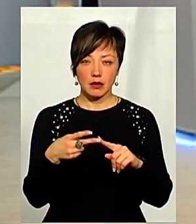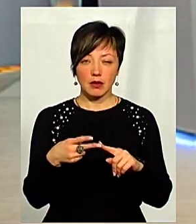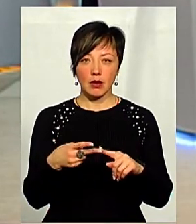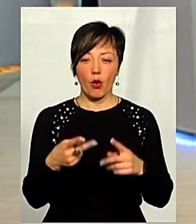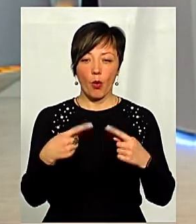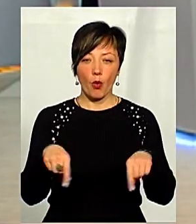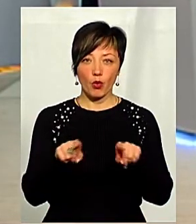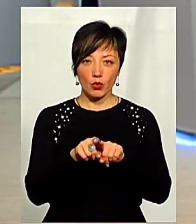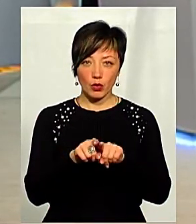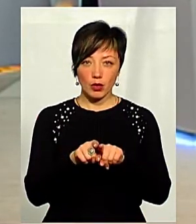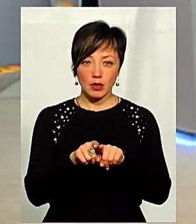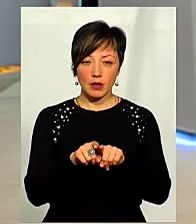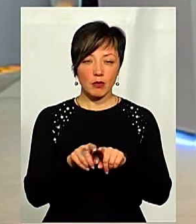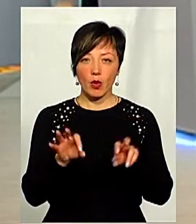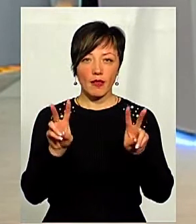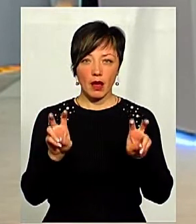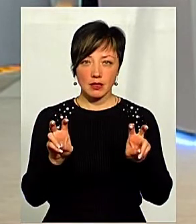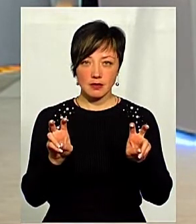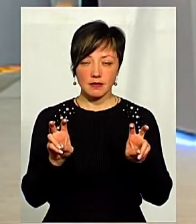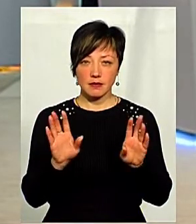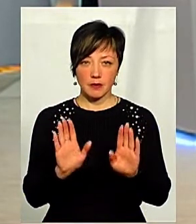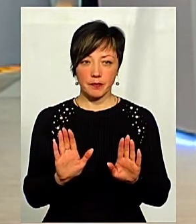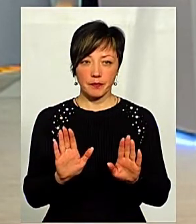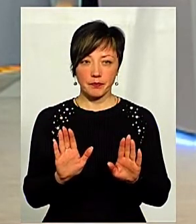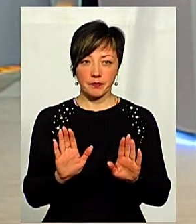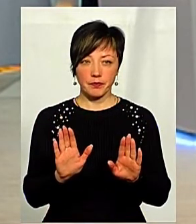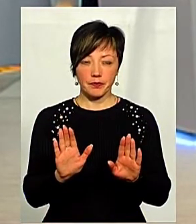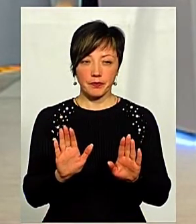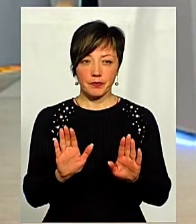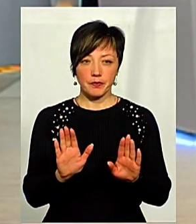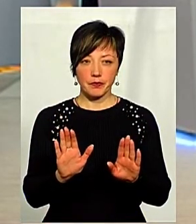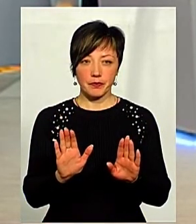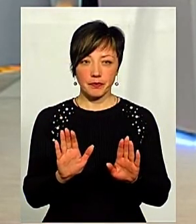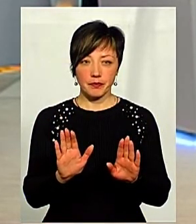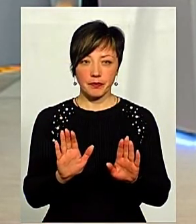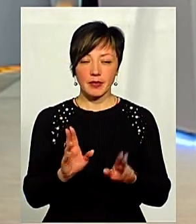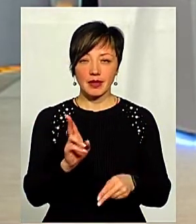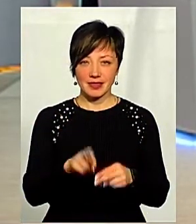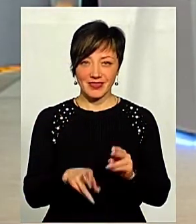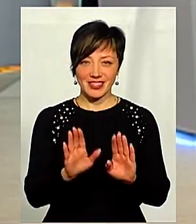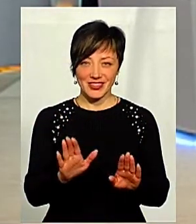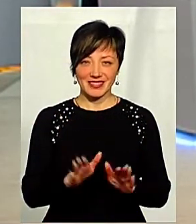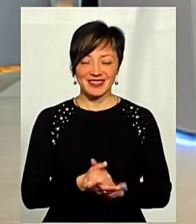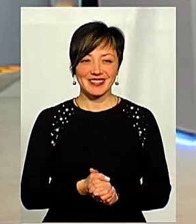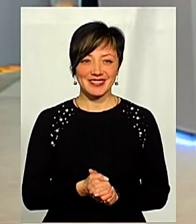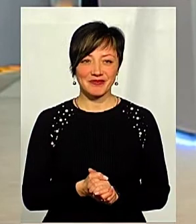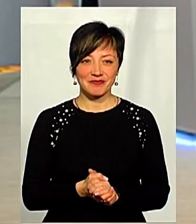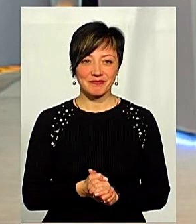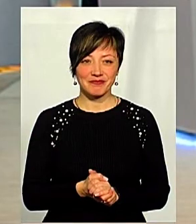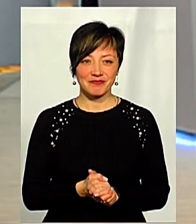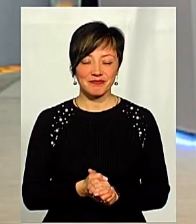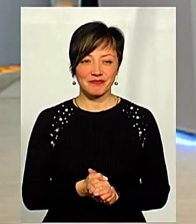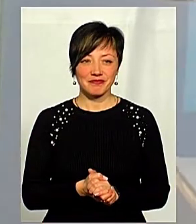бути округ. Повіть, це я зараз не про назви. Тобто, умовно, округ і далі область. Я можу продовжувати, це питання... Завершіть, будь ласка.